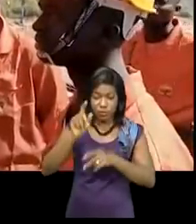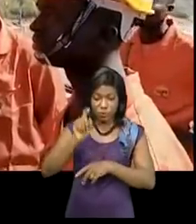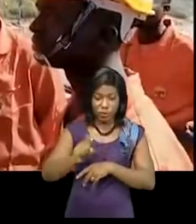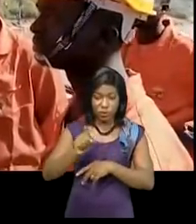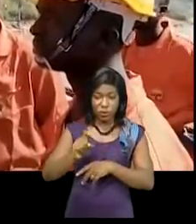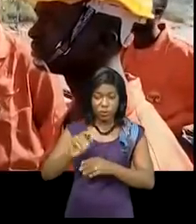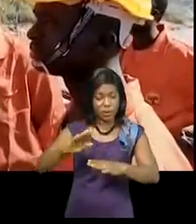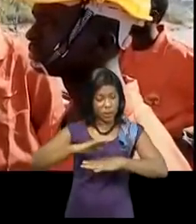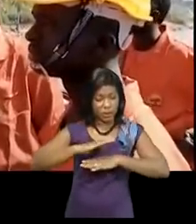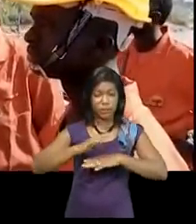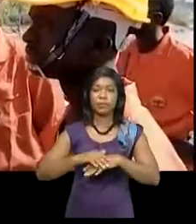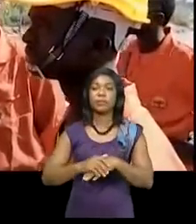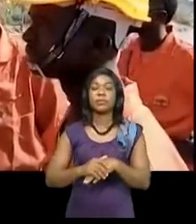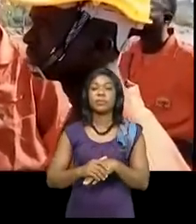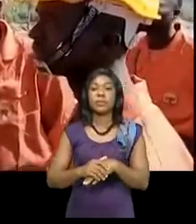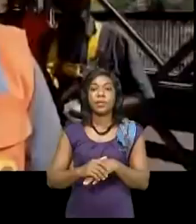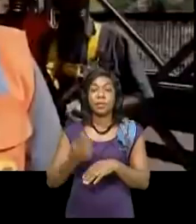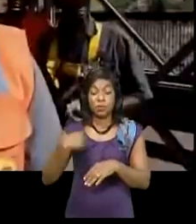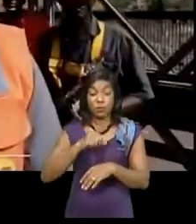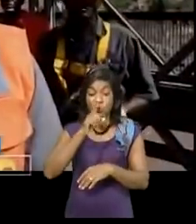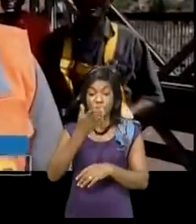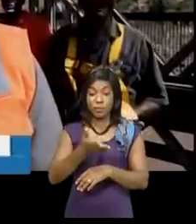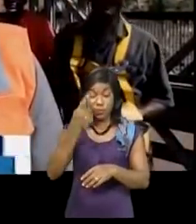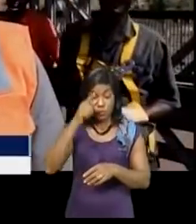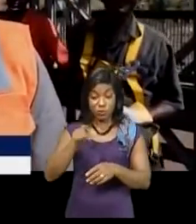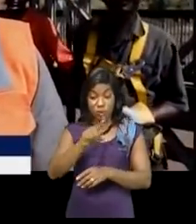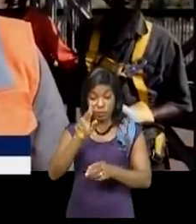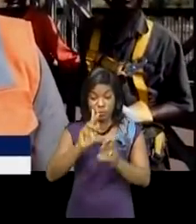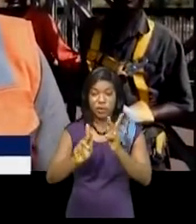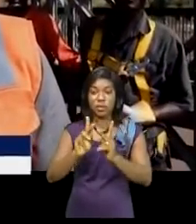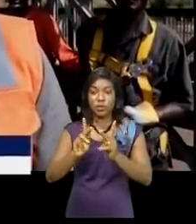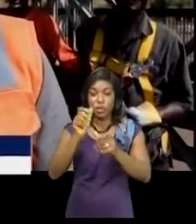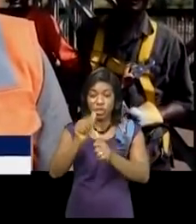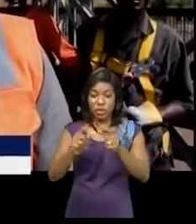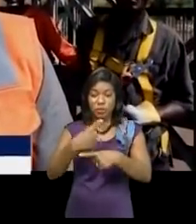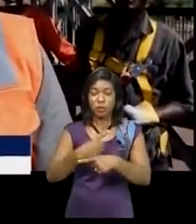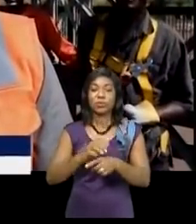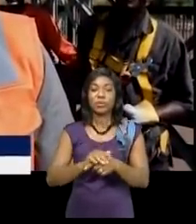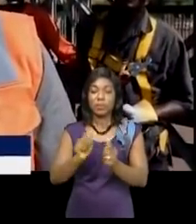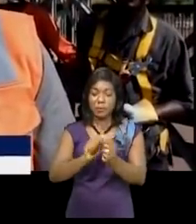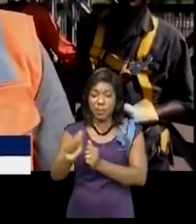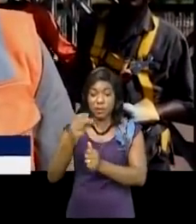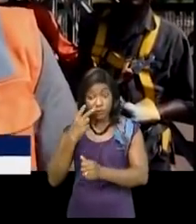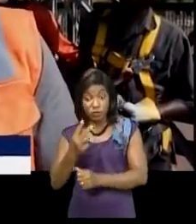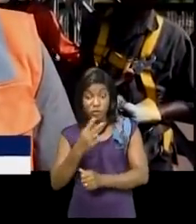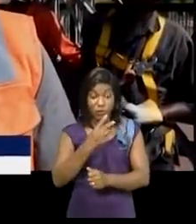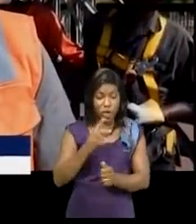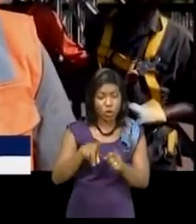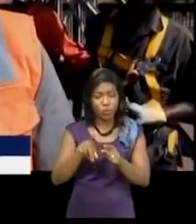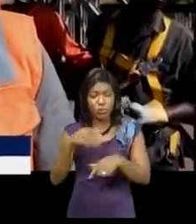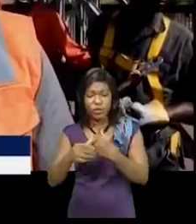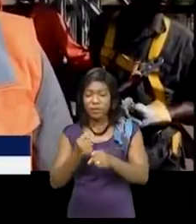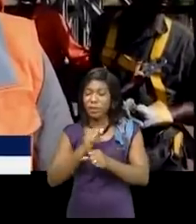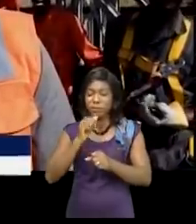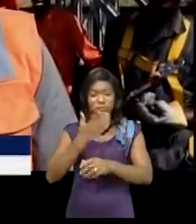se tranquilliser. Et nous sommes là pour eux. Et peut-être que chaque jour, ils passent et voient qu'en tout cas, on ne